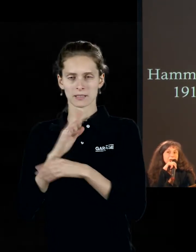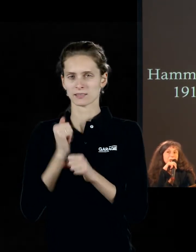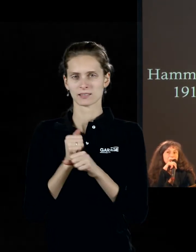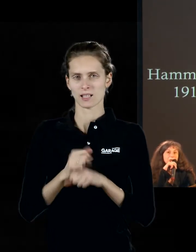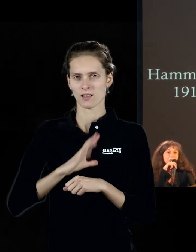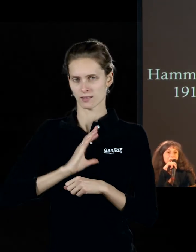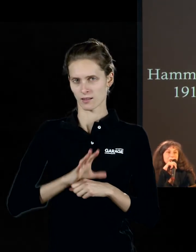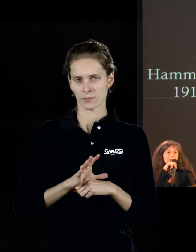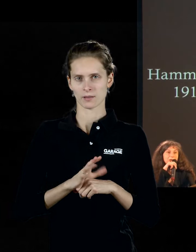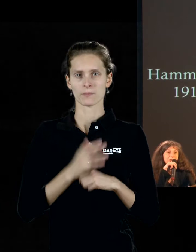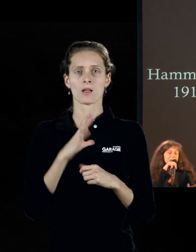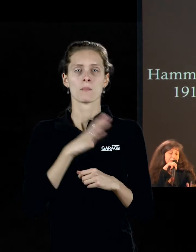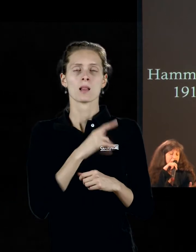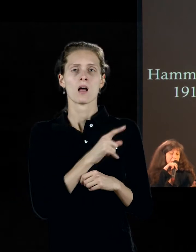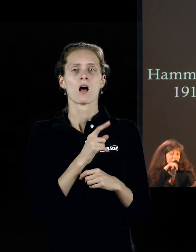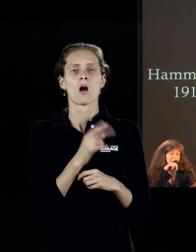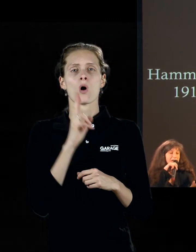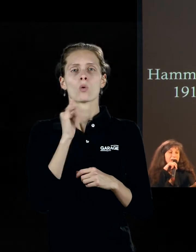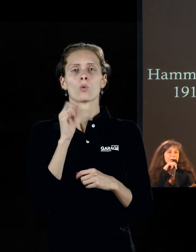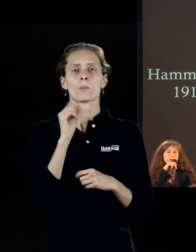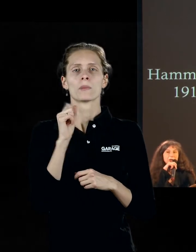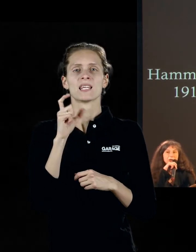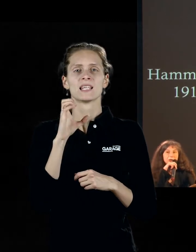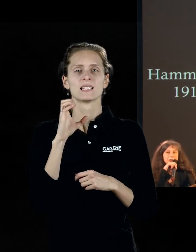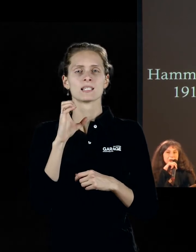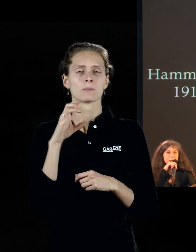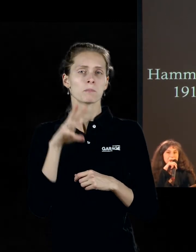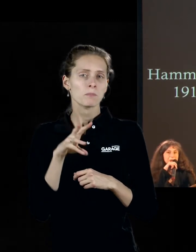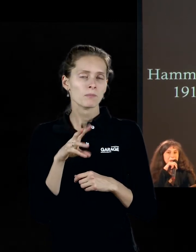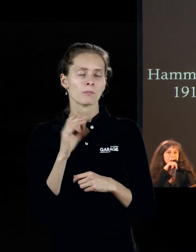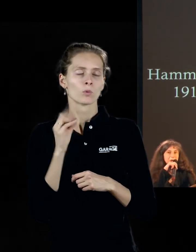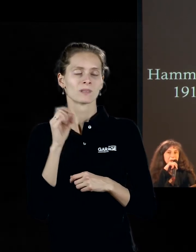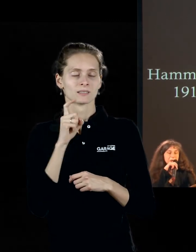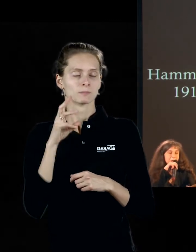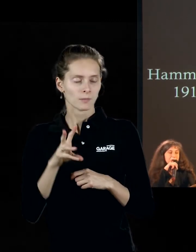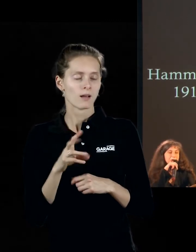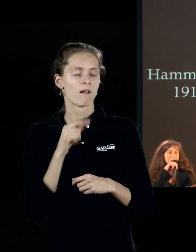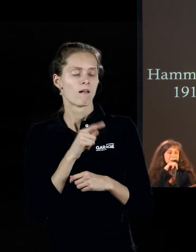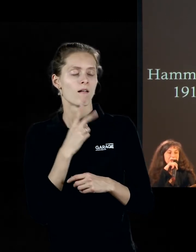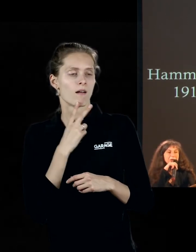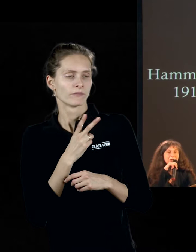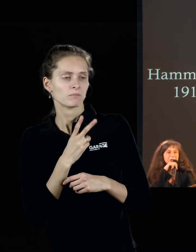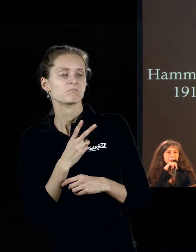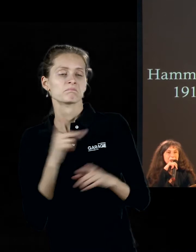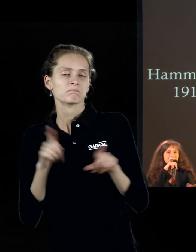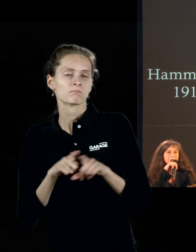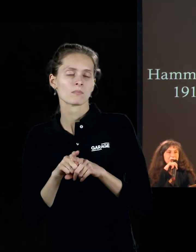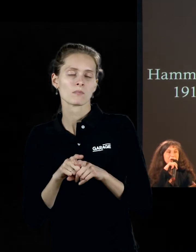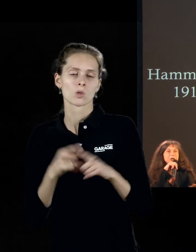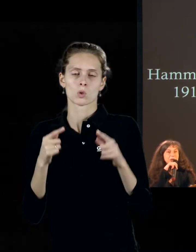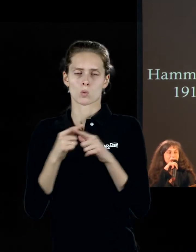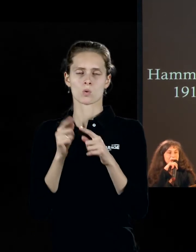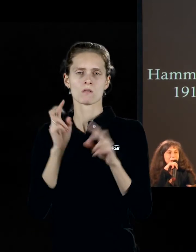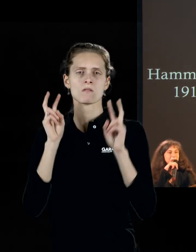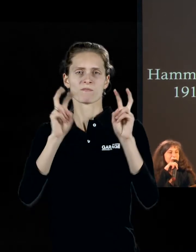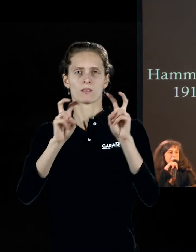кубисты, от опыта которых он отталкивался. Он дает свое вполне беспредметным изображением названия, которые позволяют